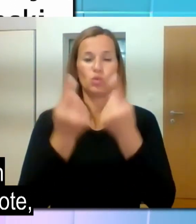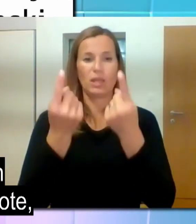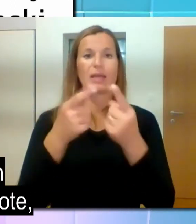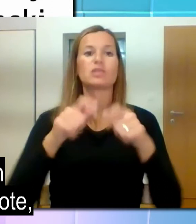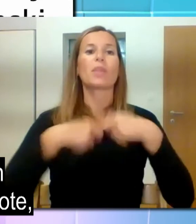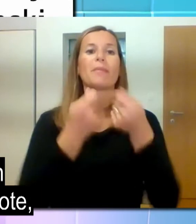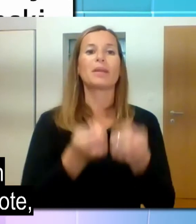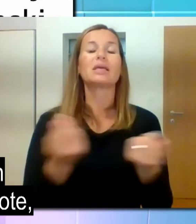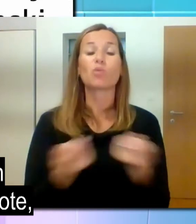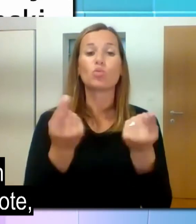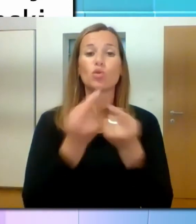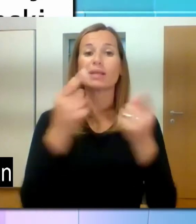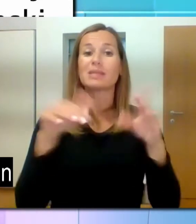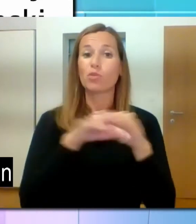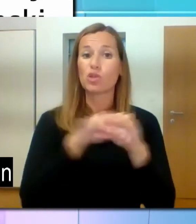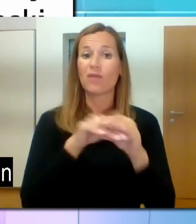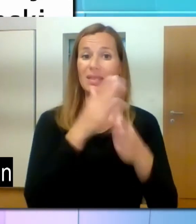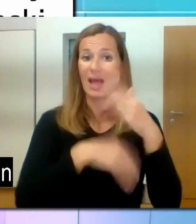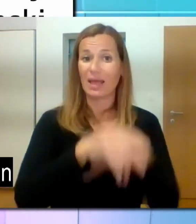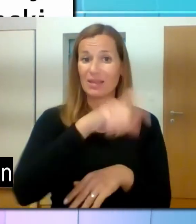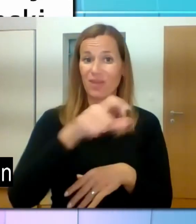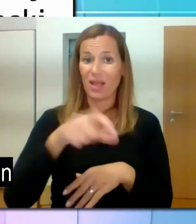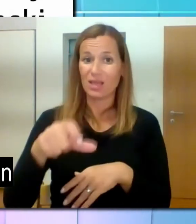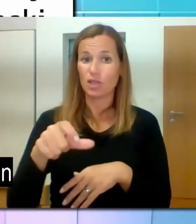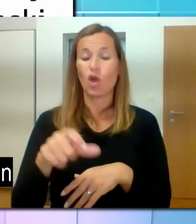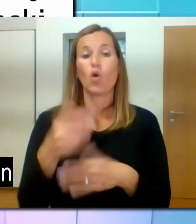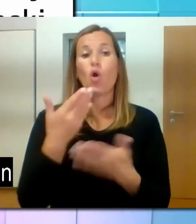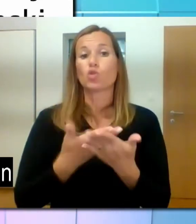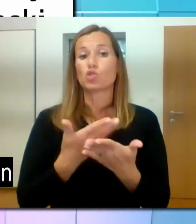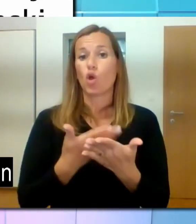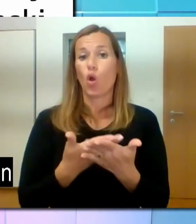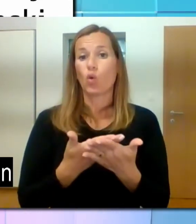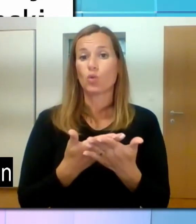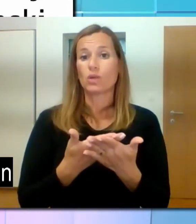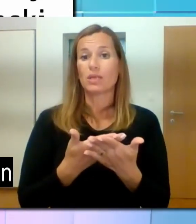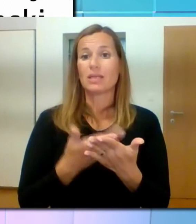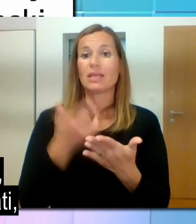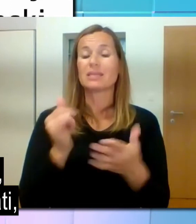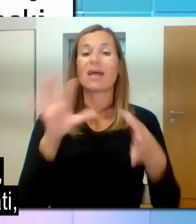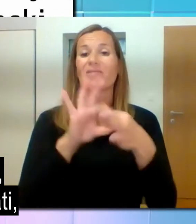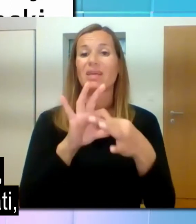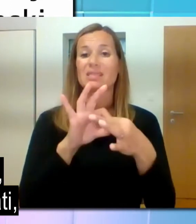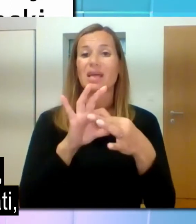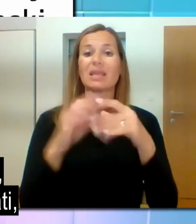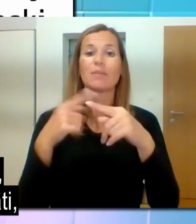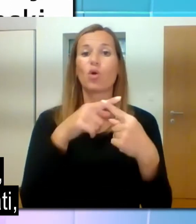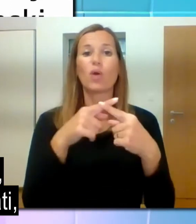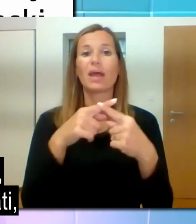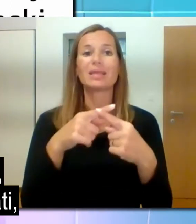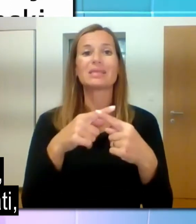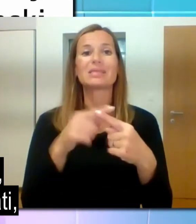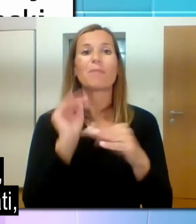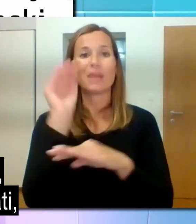pogojeni s preseganjem kvote, torej delodajalec ni dožen zaposlovati invalide, jih pa vseeno